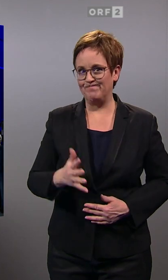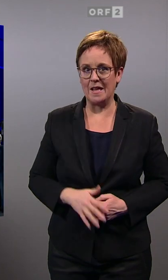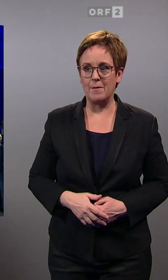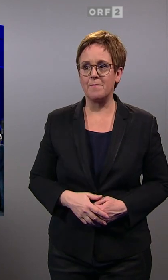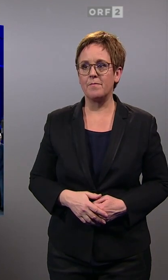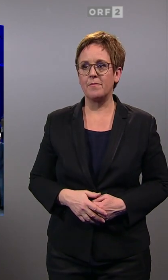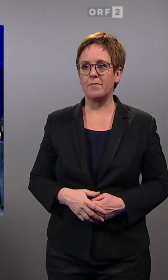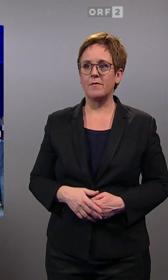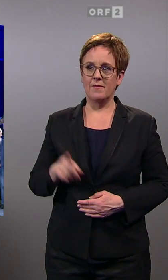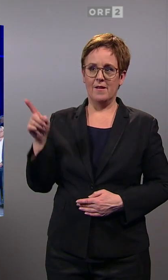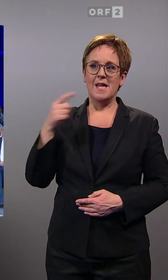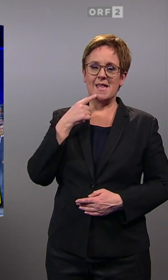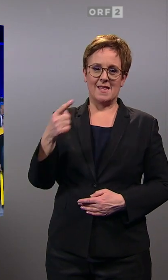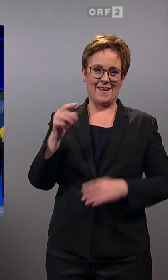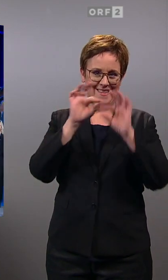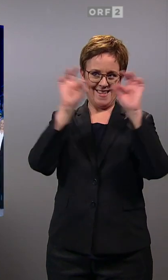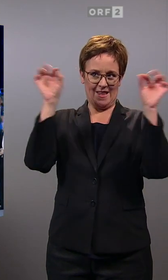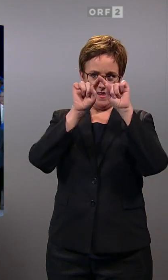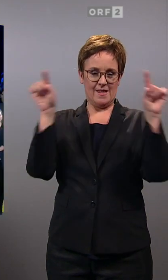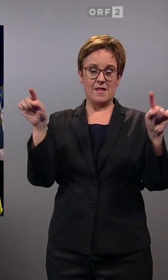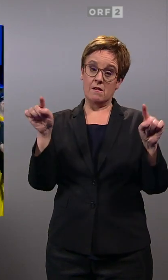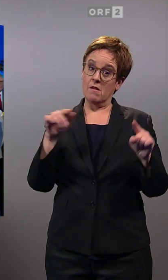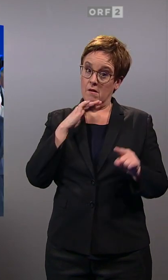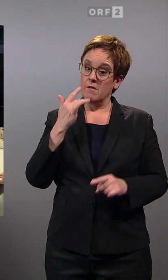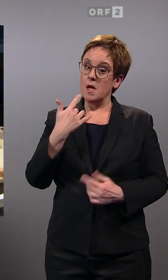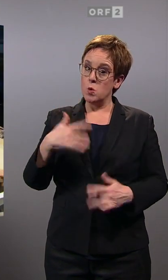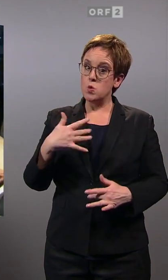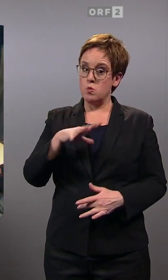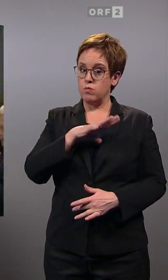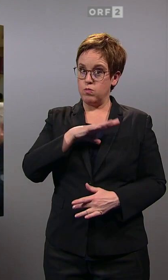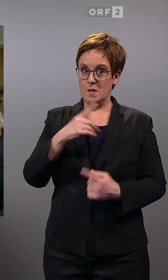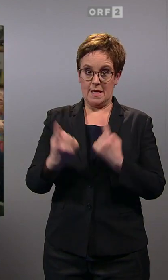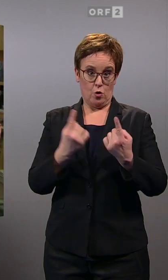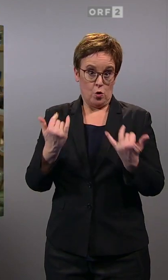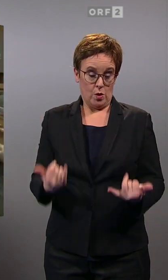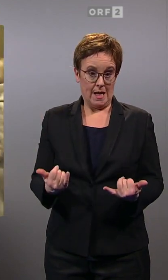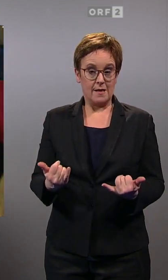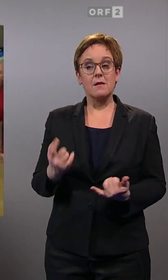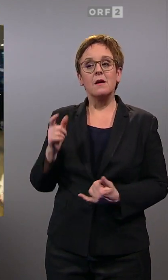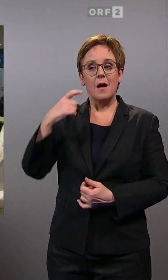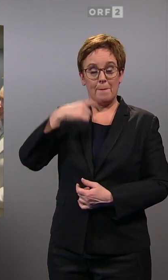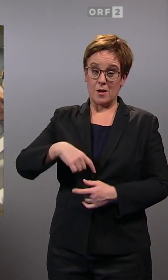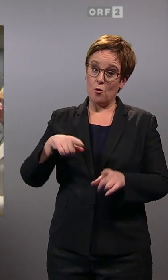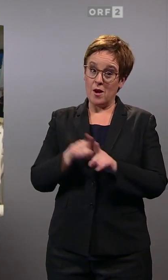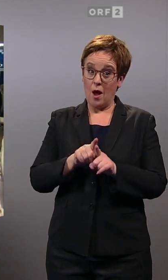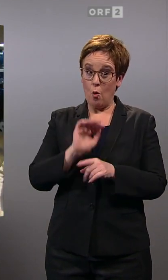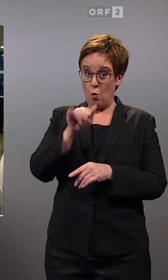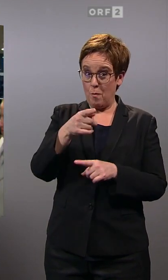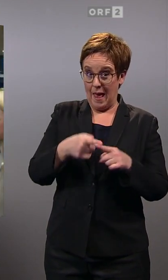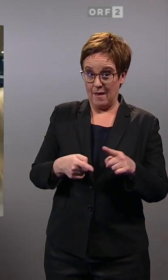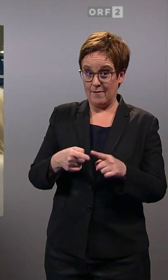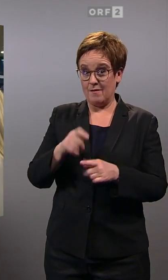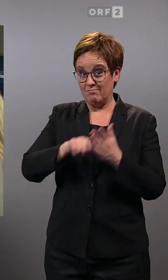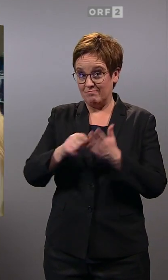Es steht viel auf dem Spiel. Auf dem Spiel steht für sie persönlich die absolute Mehrheit der